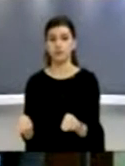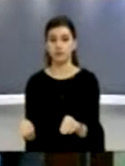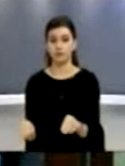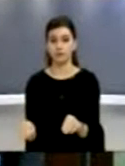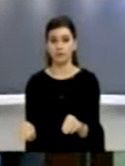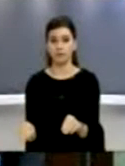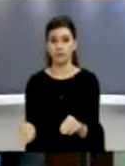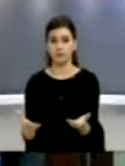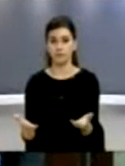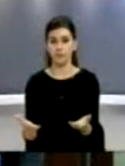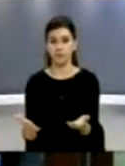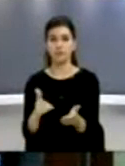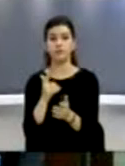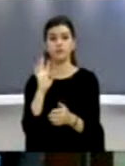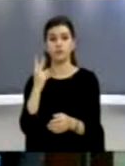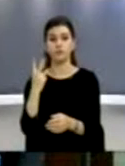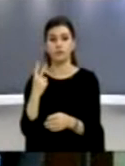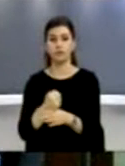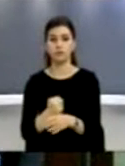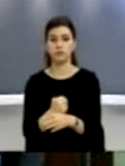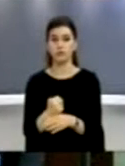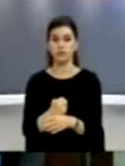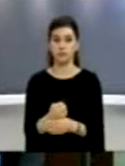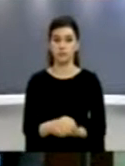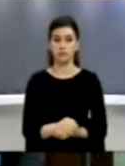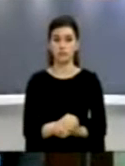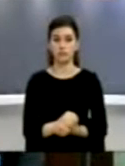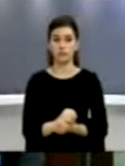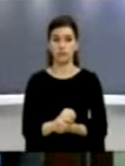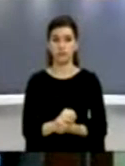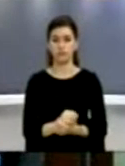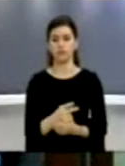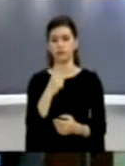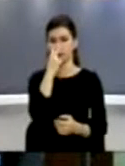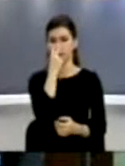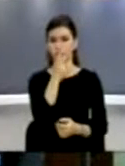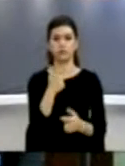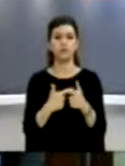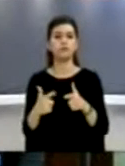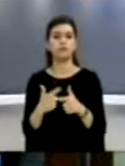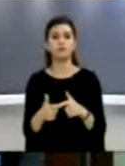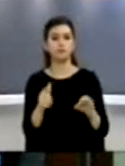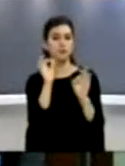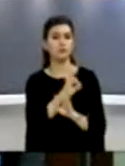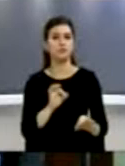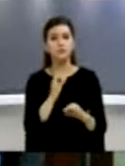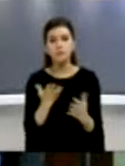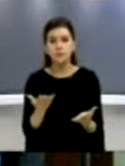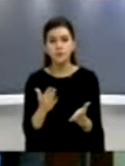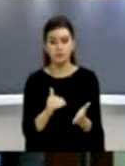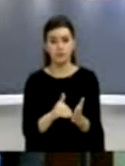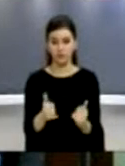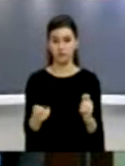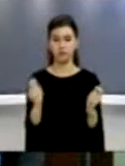në afat prej 12 muajve. Nuk ka një arsuetim konkret, sepse tani po kërkohet